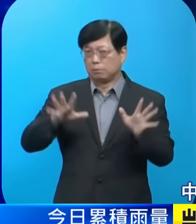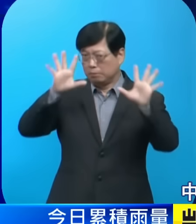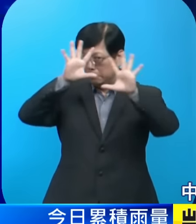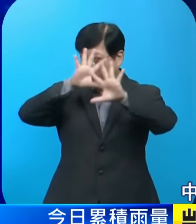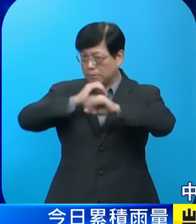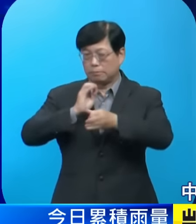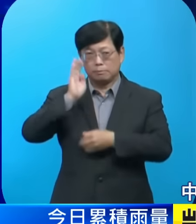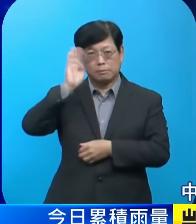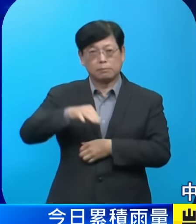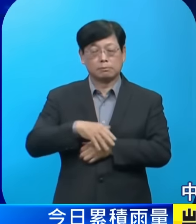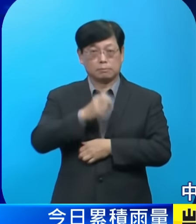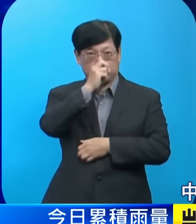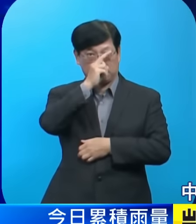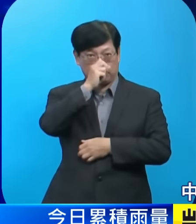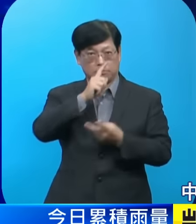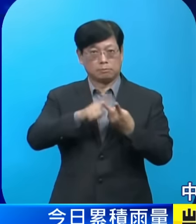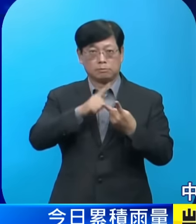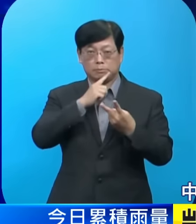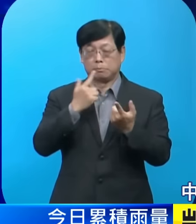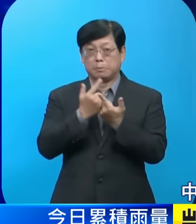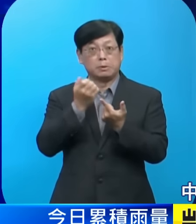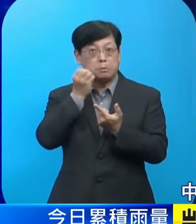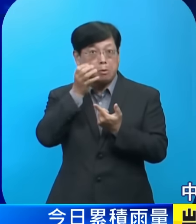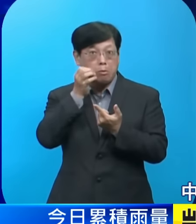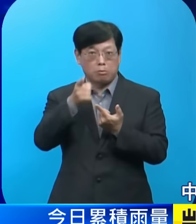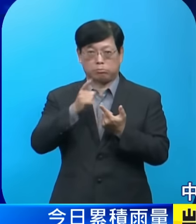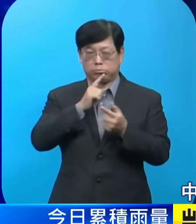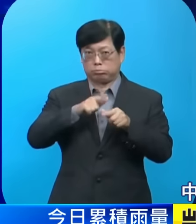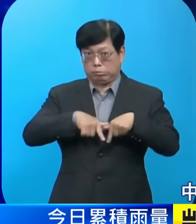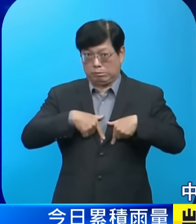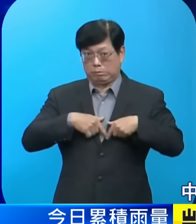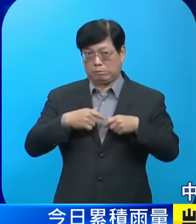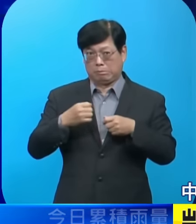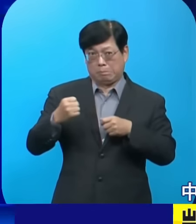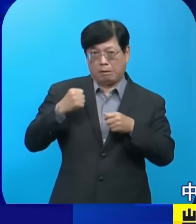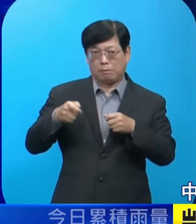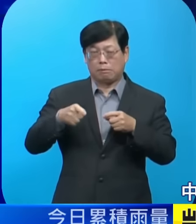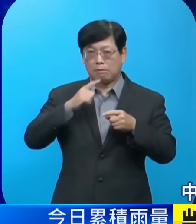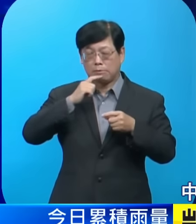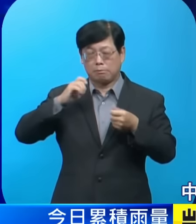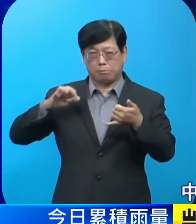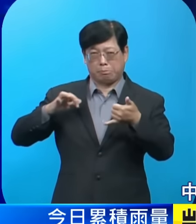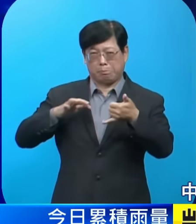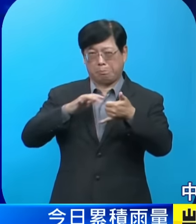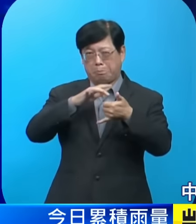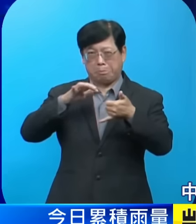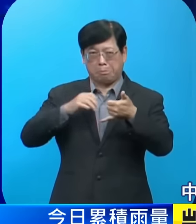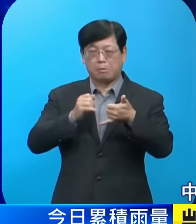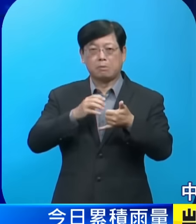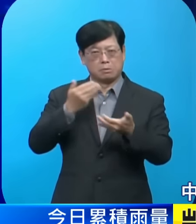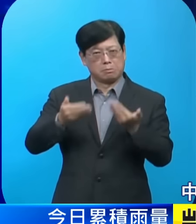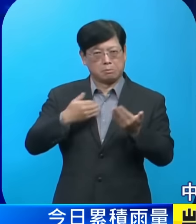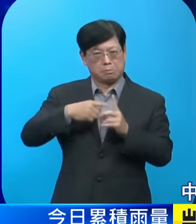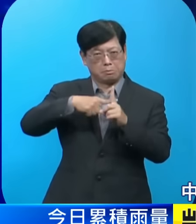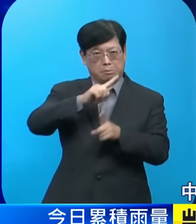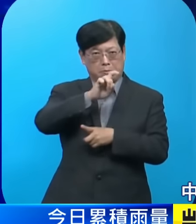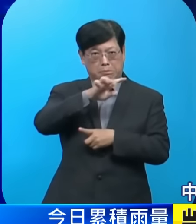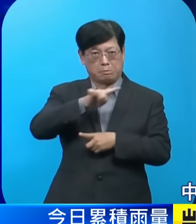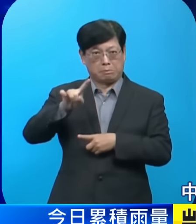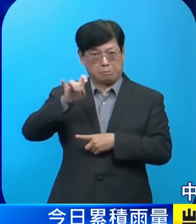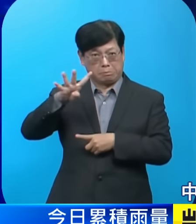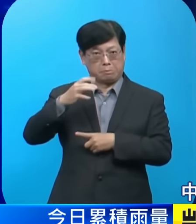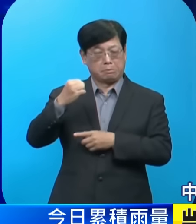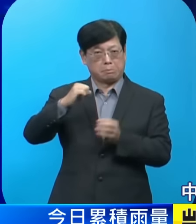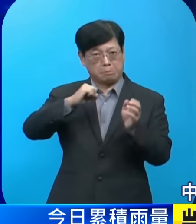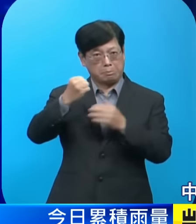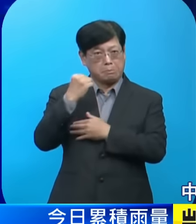晚上之後宜蘭甚至是北花蓮附近受到中心附近劇烈的雲帶影響可能會有13到14級